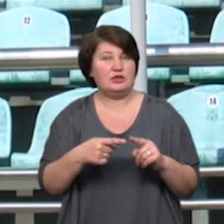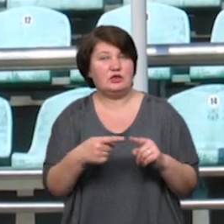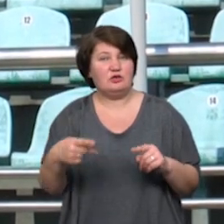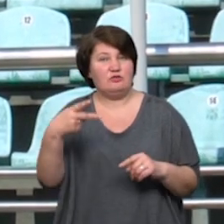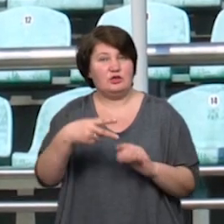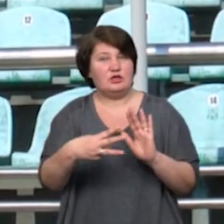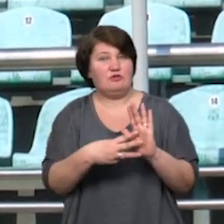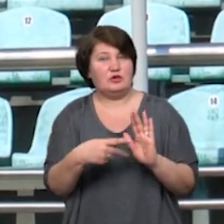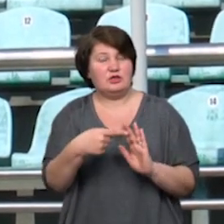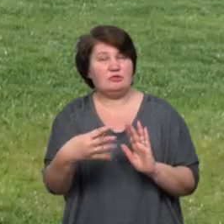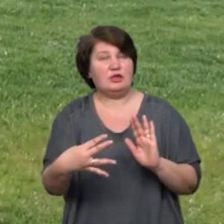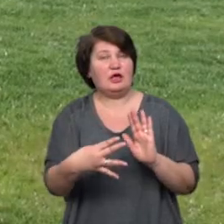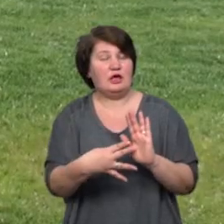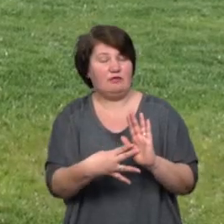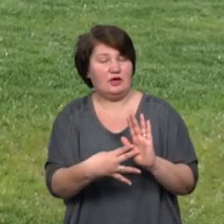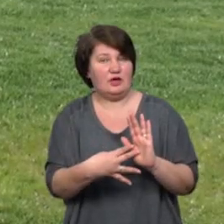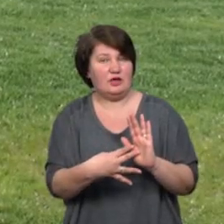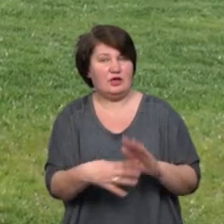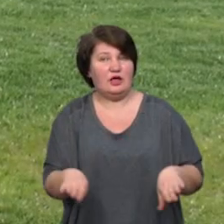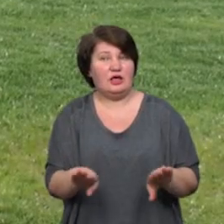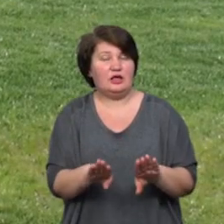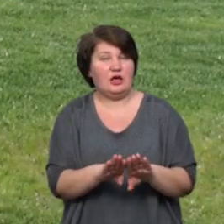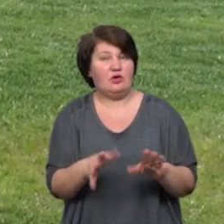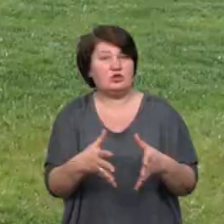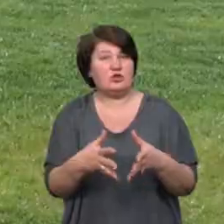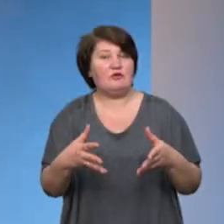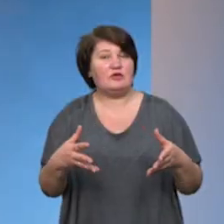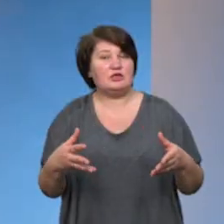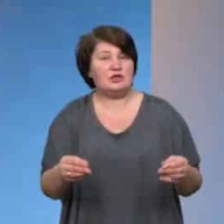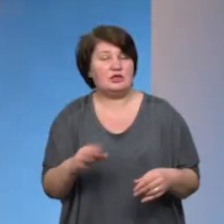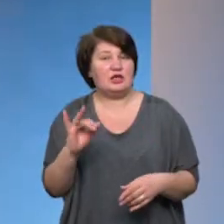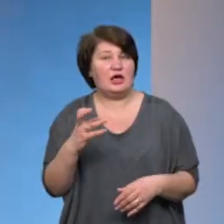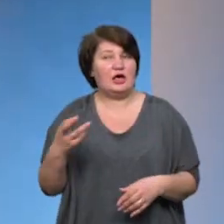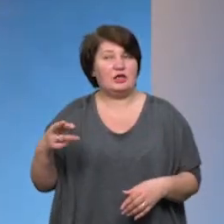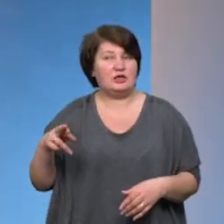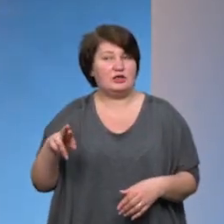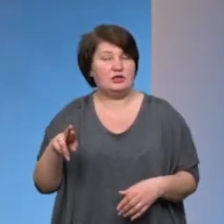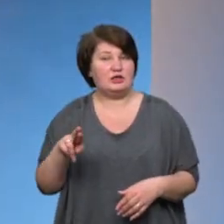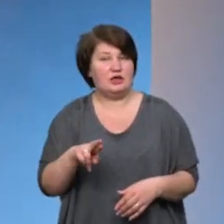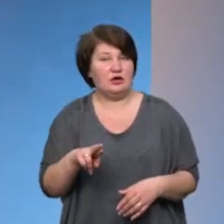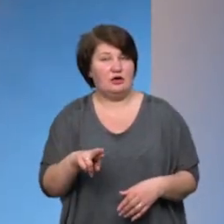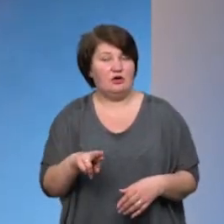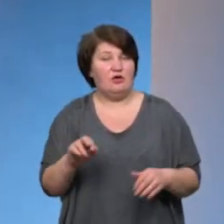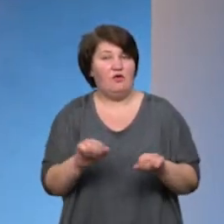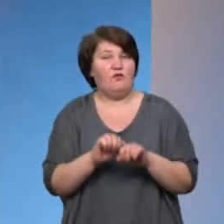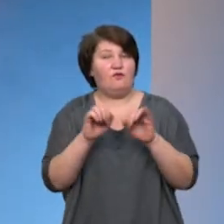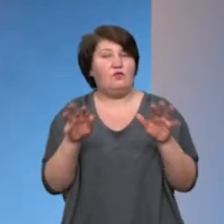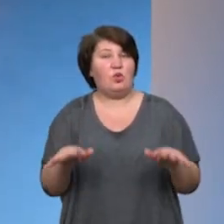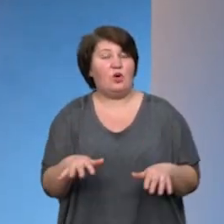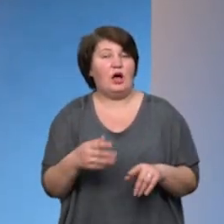-2009, також на весні в Ісландії вулкан з дуже